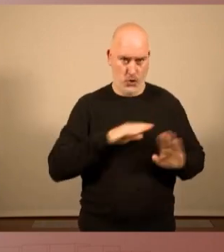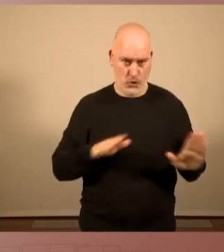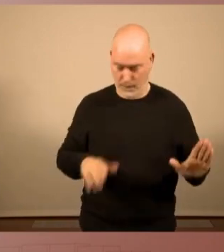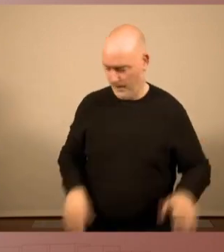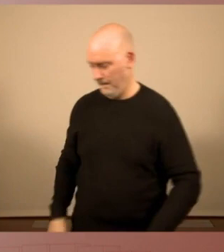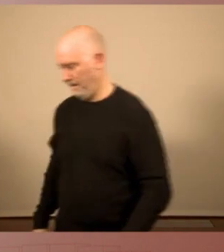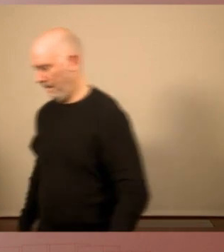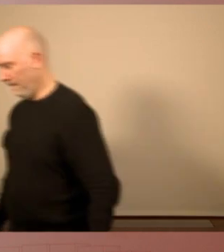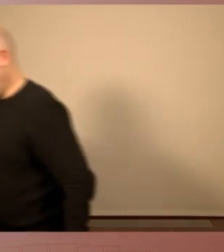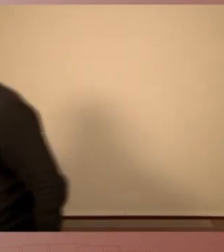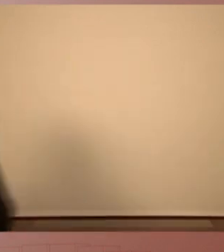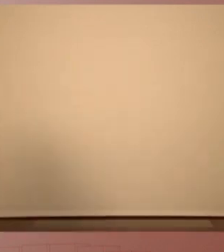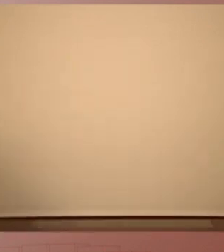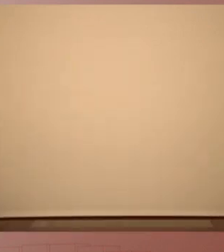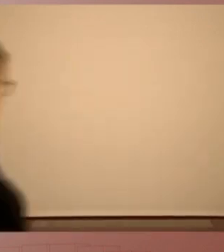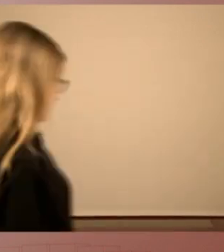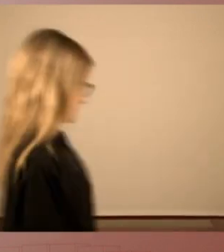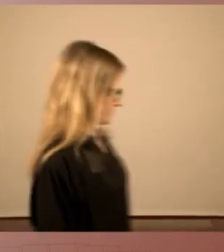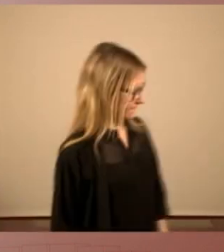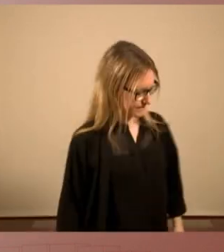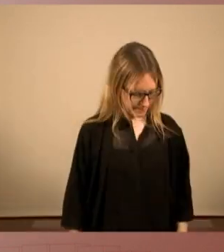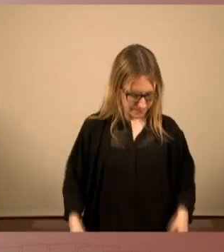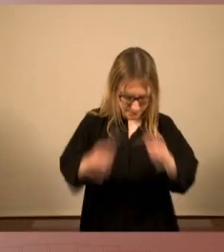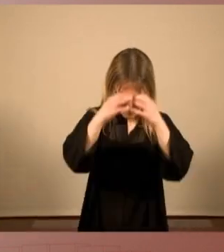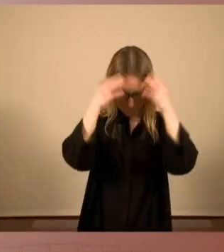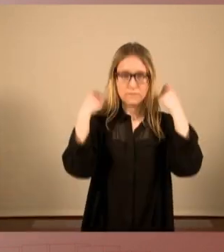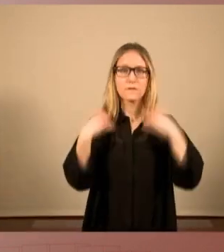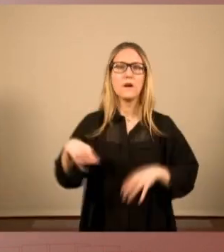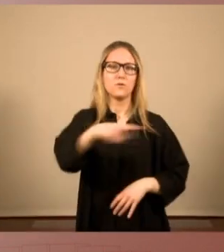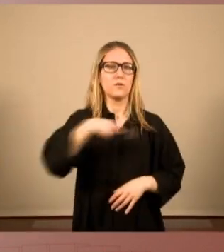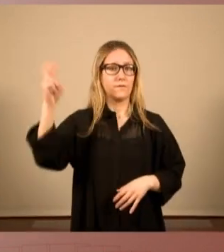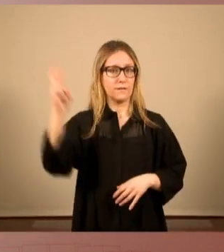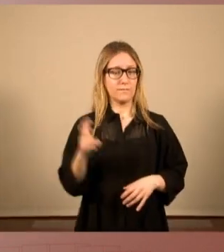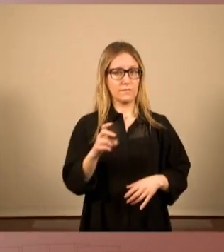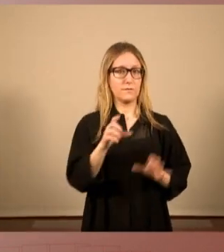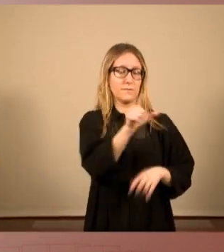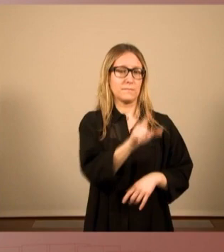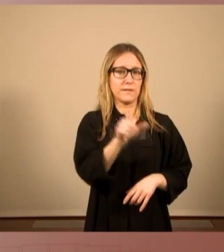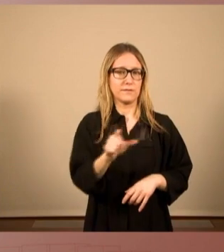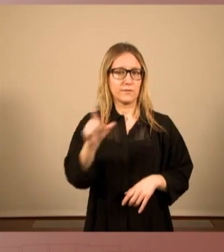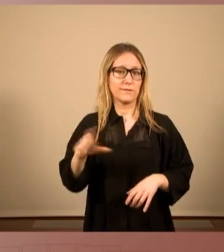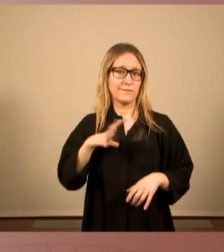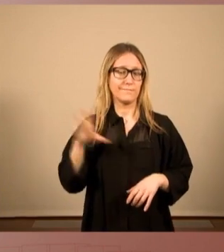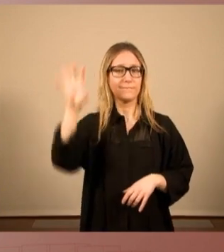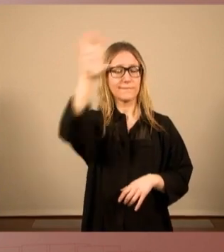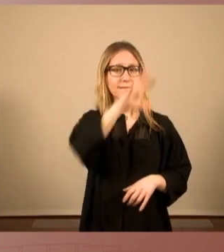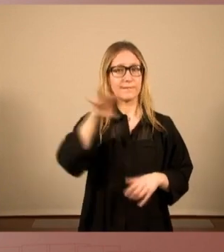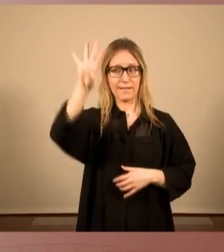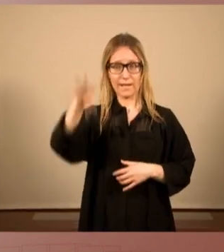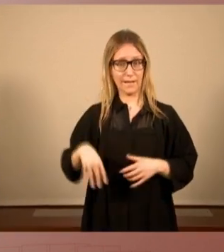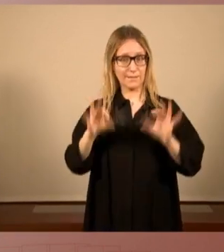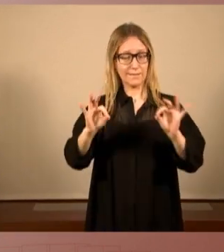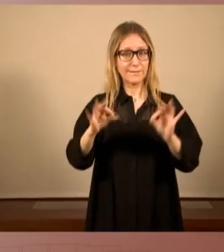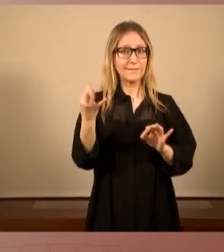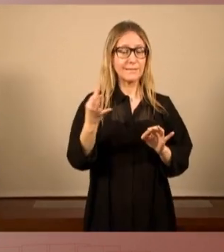Nosaltres venim, les persones dels països catalans, les persones del Principat, venim de viure la saturació